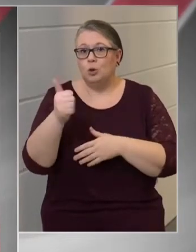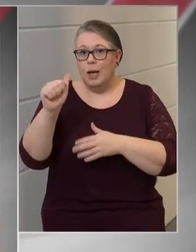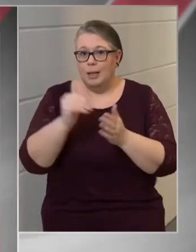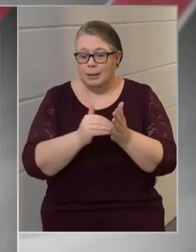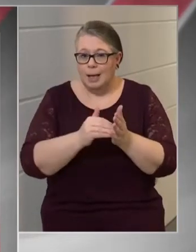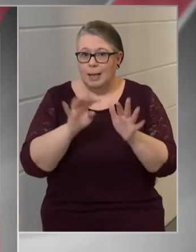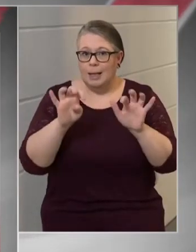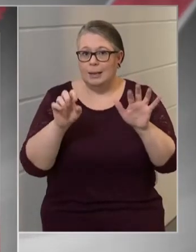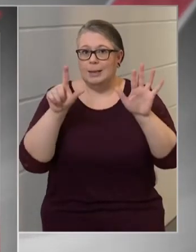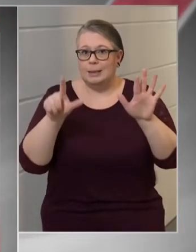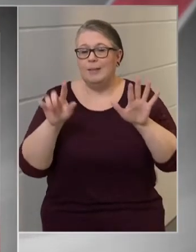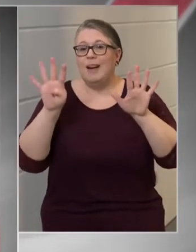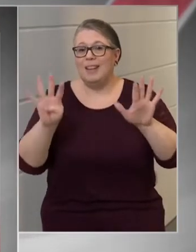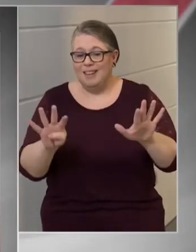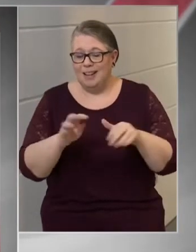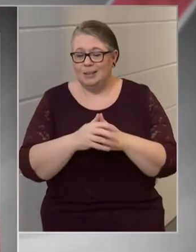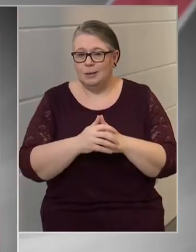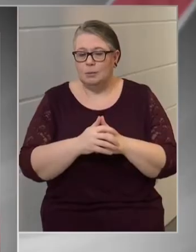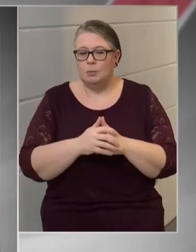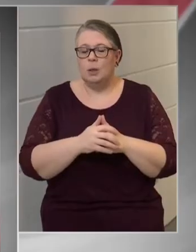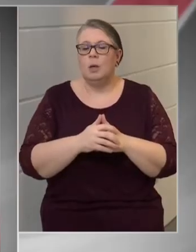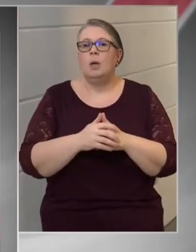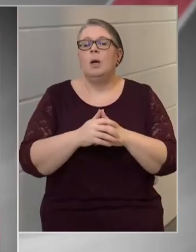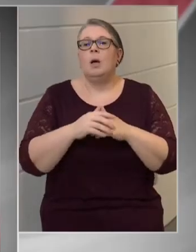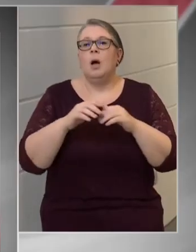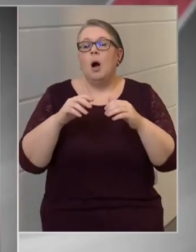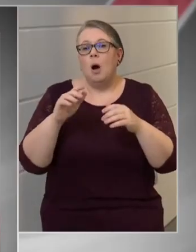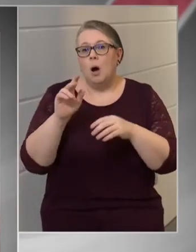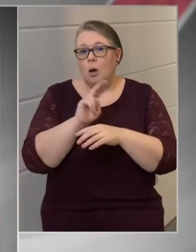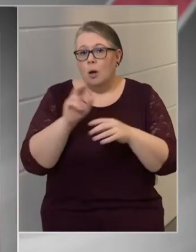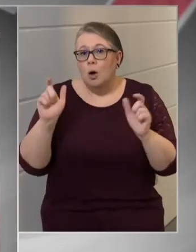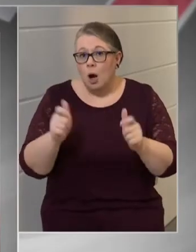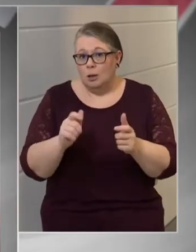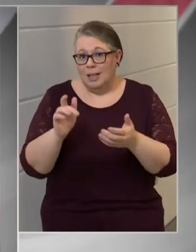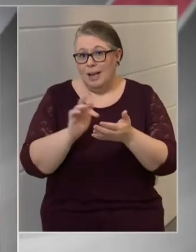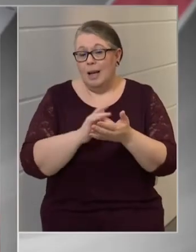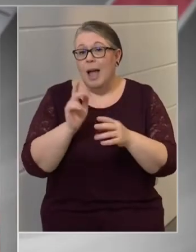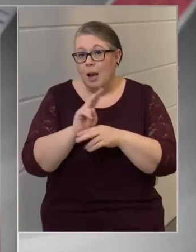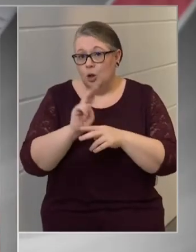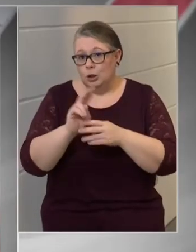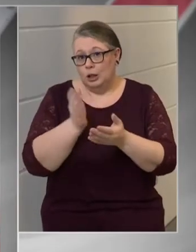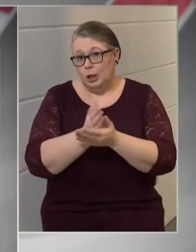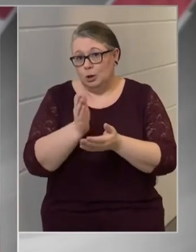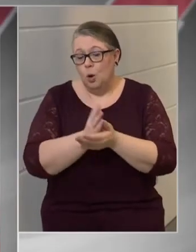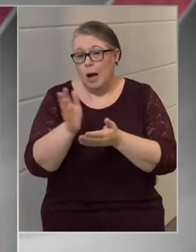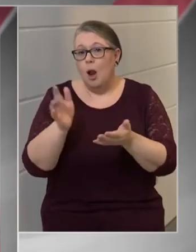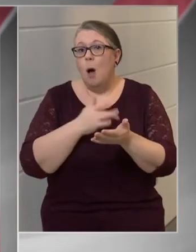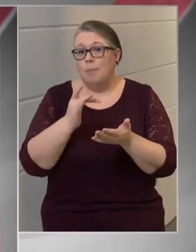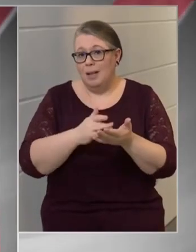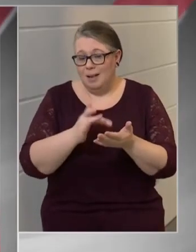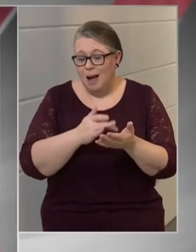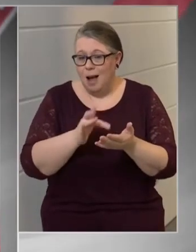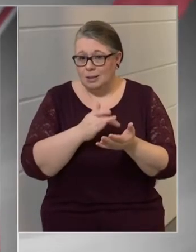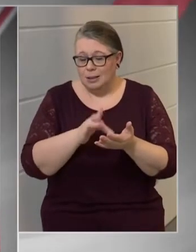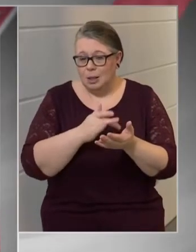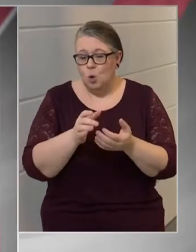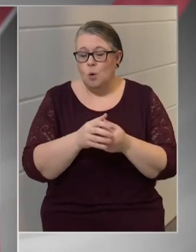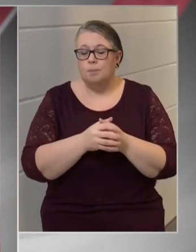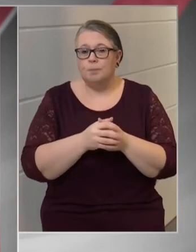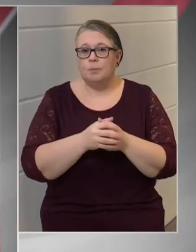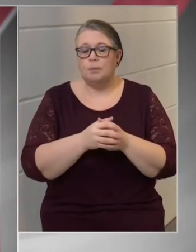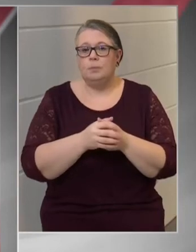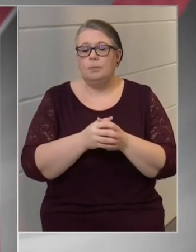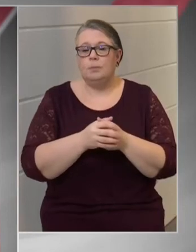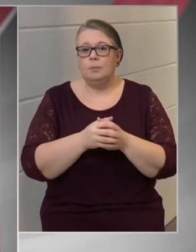.979. A hatósági házi karantén elektronikus ellenőrzését szolgáló mobiltelefonra töltető informatikai